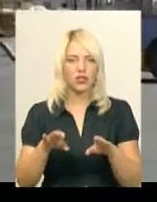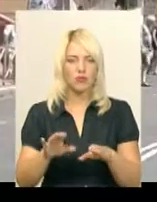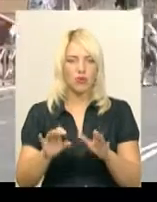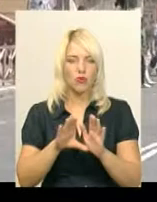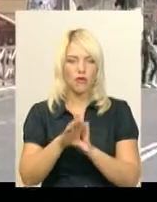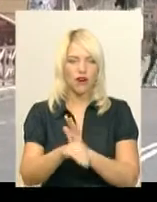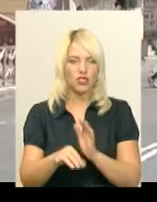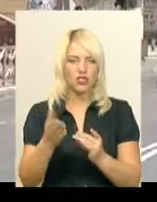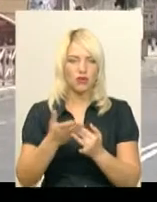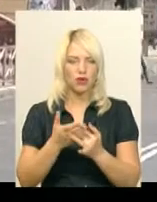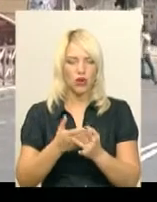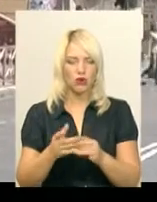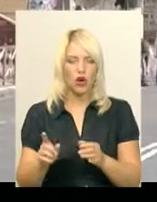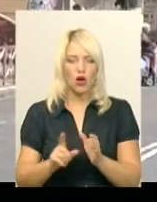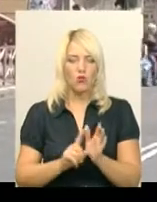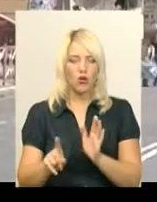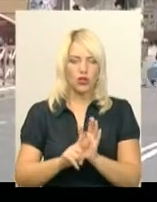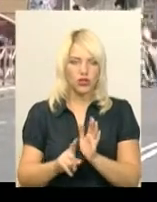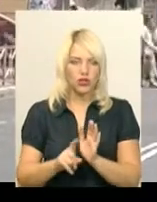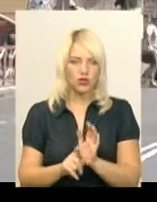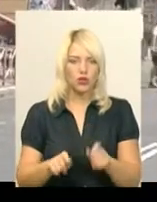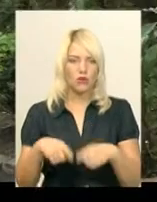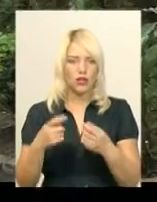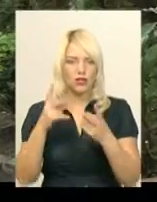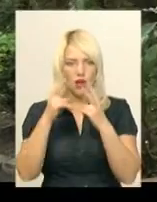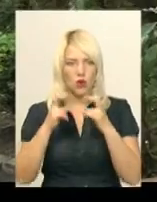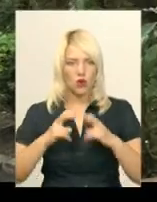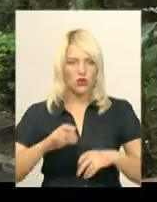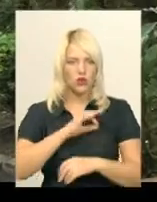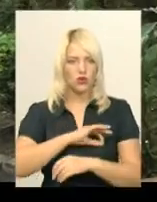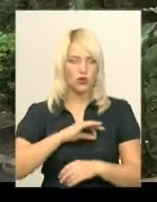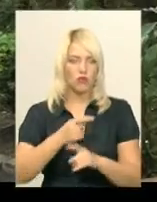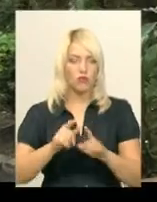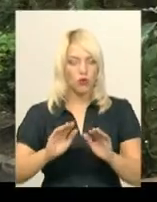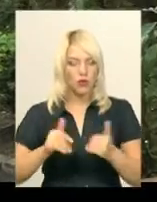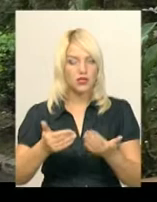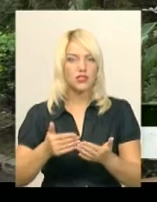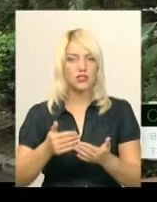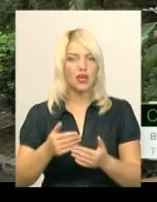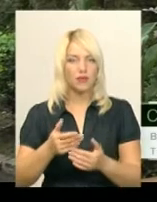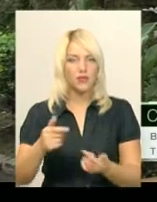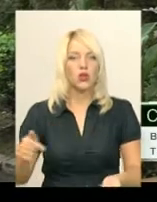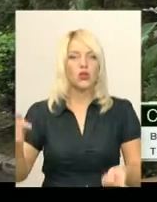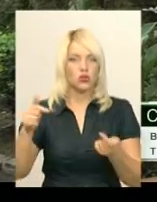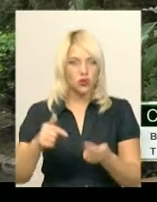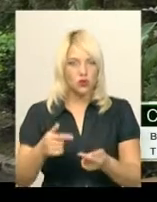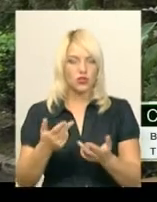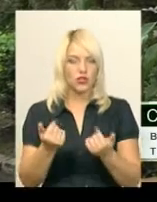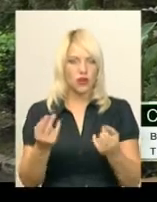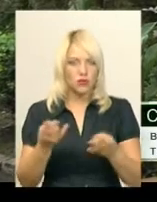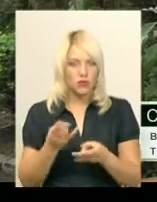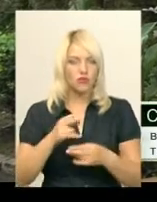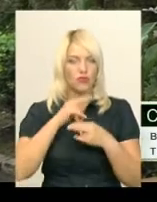запровадження пільгового проїзду передали на розгляд юристів. Пропозиція слушна, дійсно заслуговує на увагу.